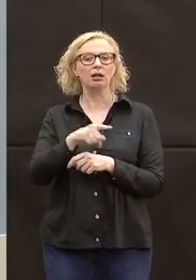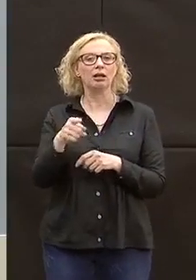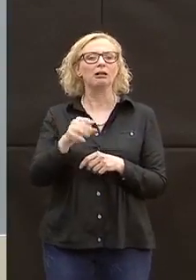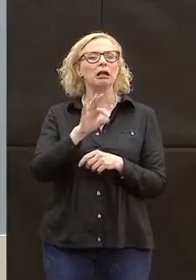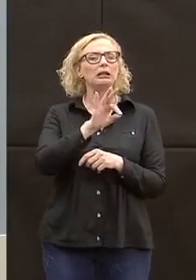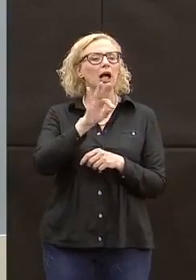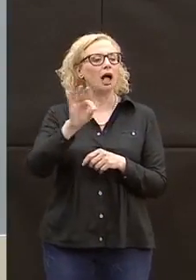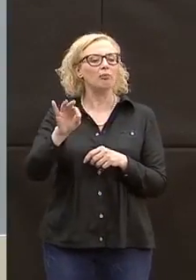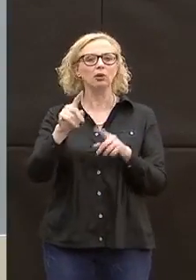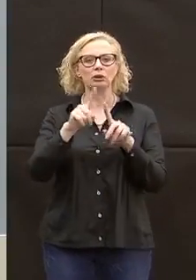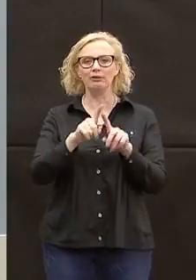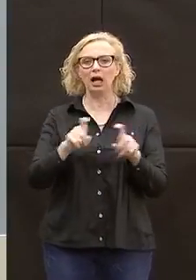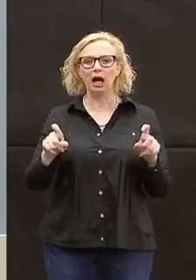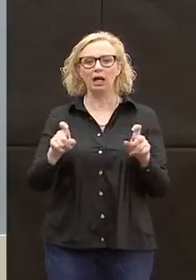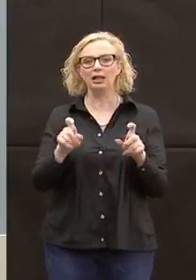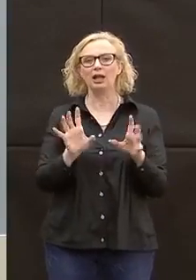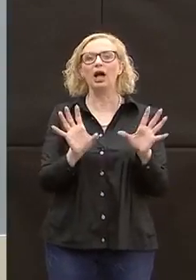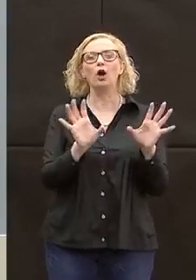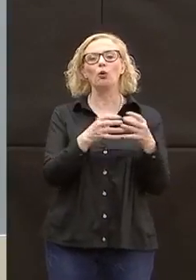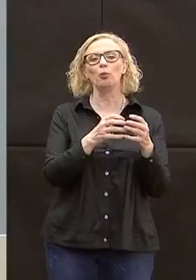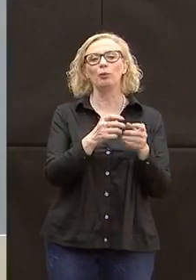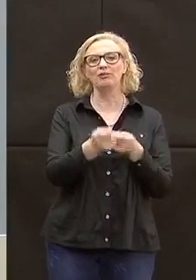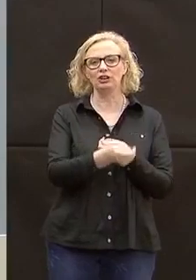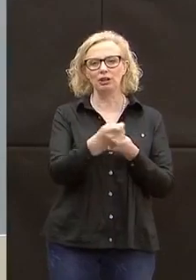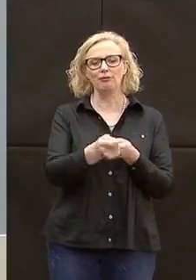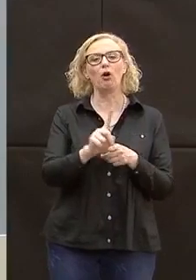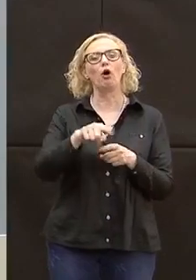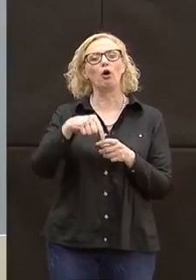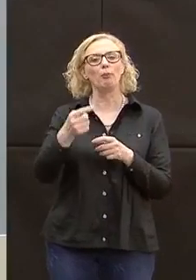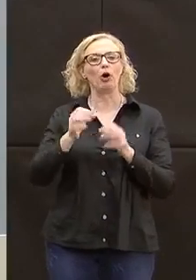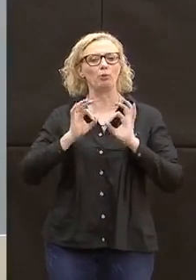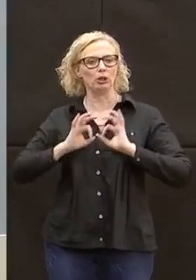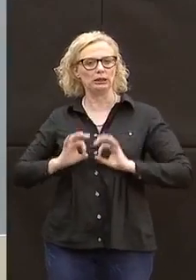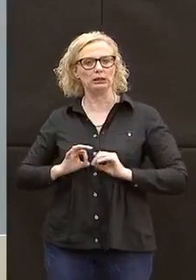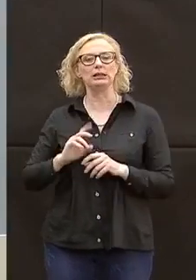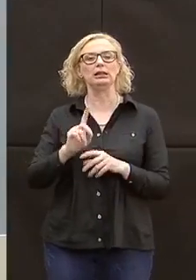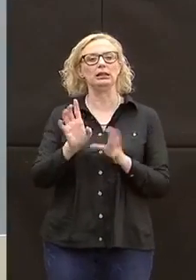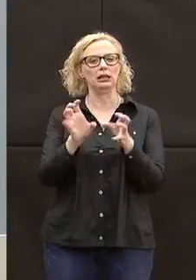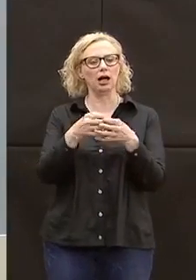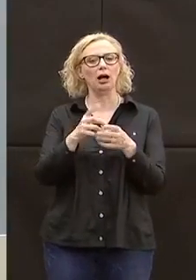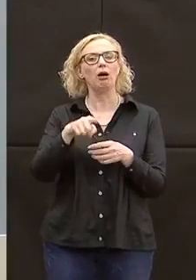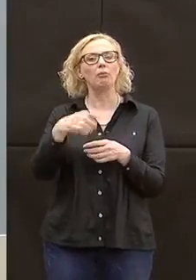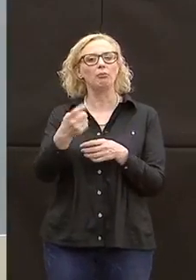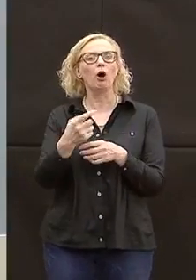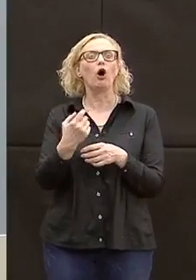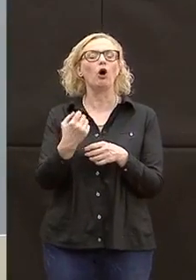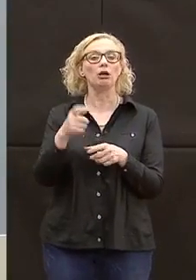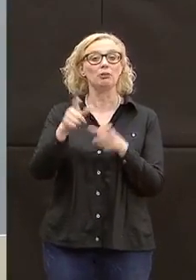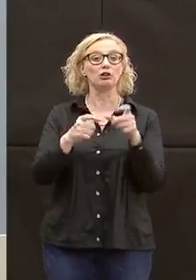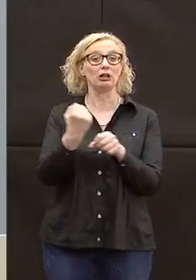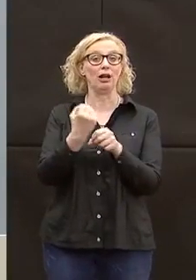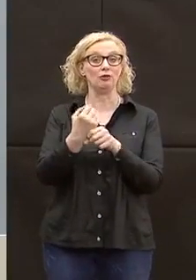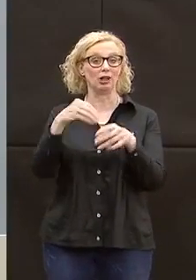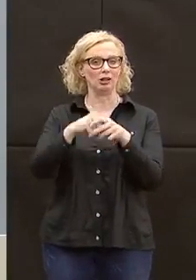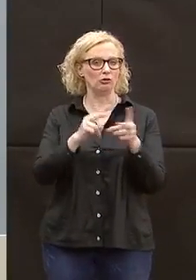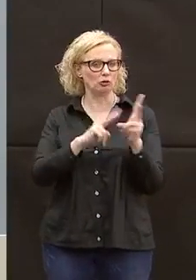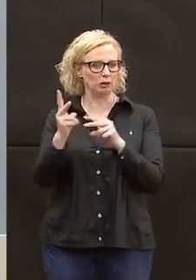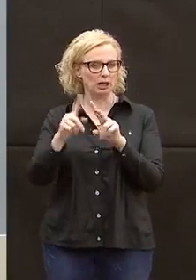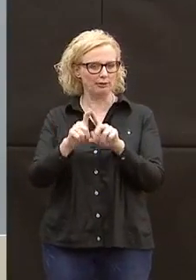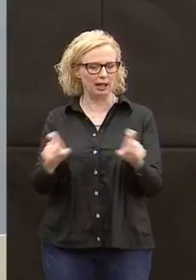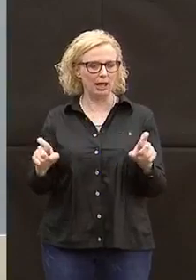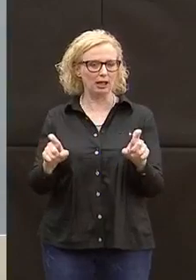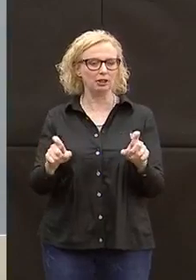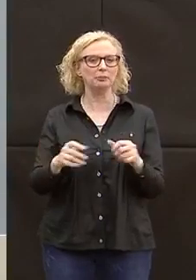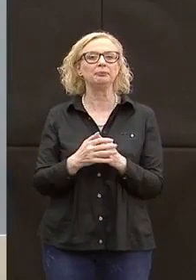eseguiremo partendo prima dai vigili del fuoco, poi appunto alle forze dell'ordine, agli operatori sanitari o a chiunque altro deve fare il